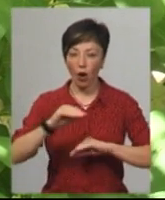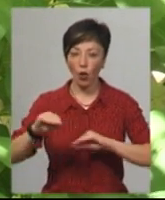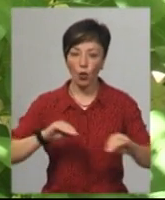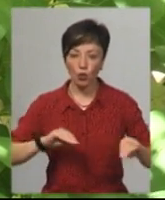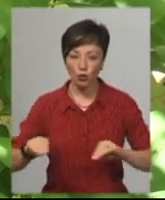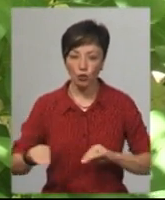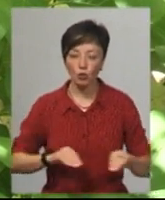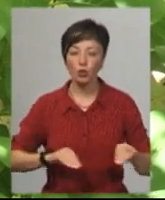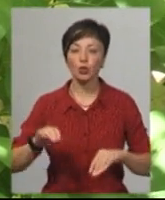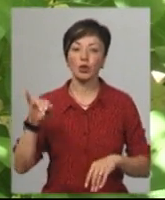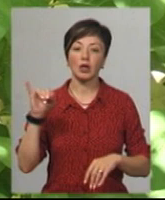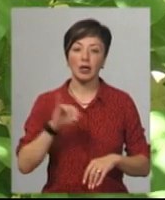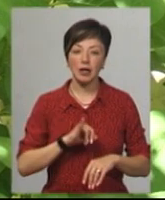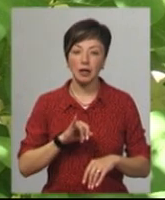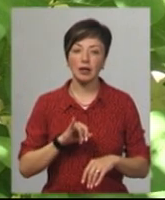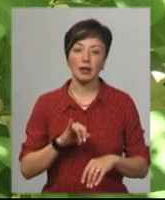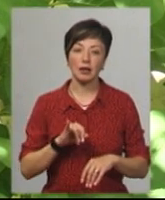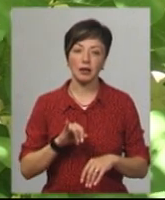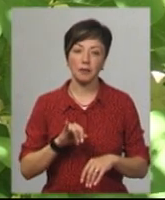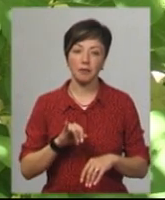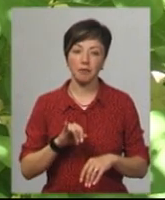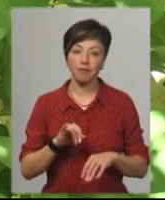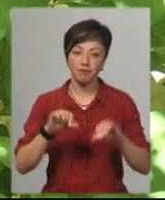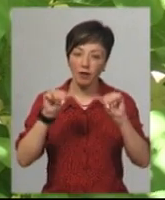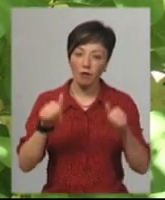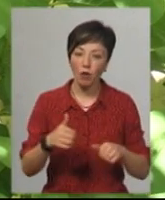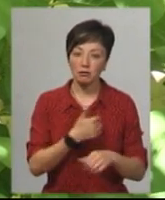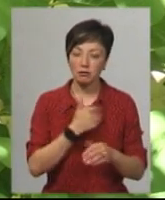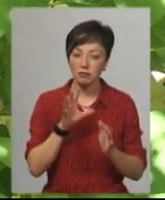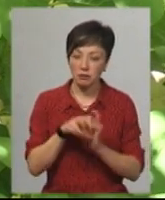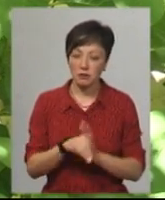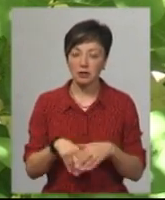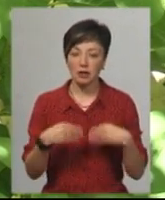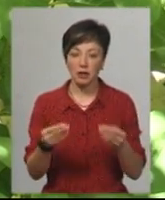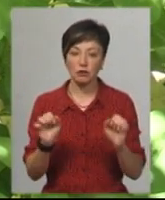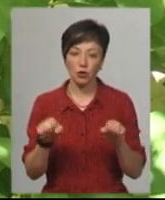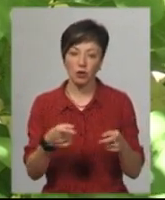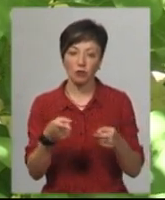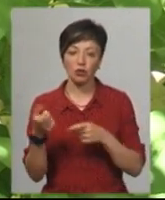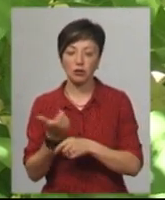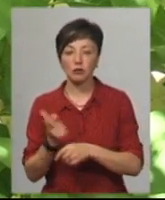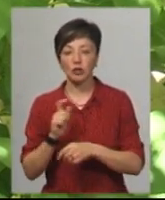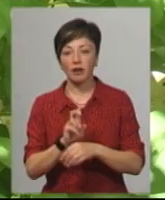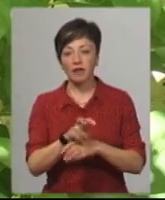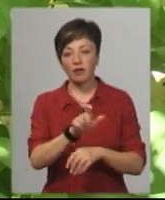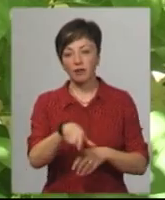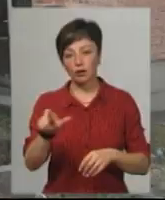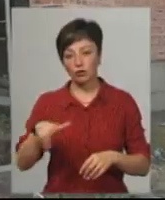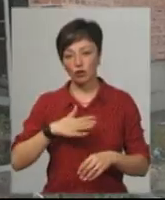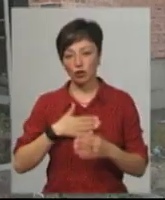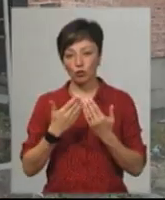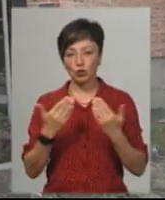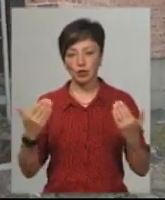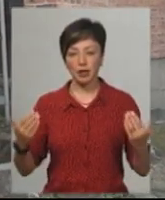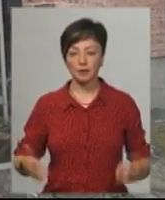Ну і та концепція, яку ми втілюємо, вона однозначно дасть змогу залучити більше відвідувачів у наш музей.